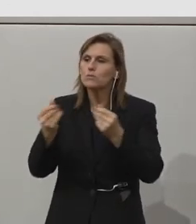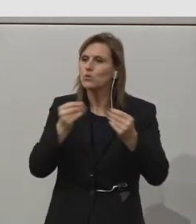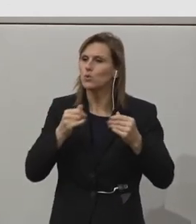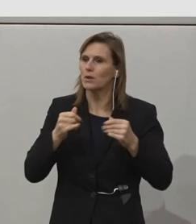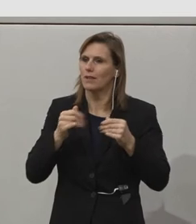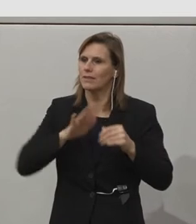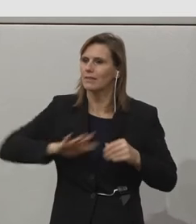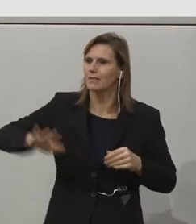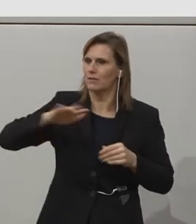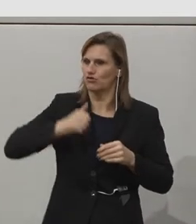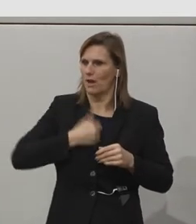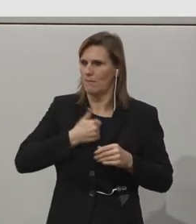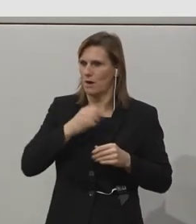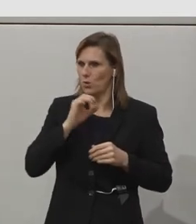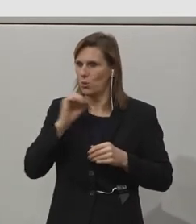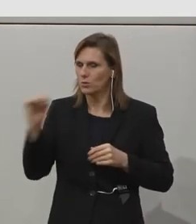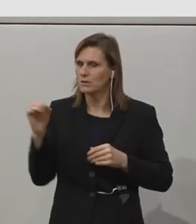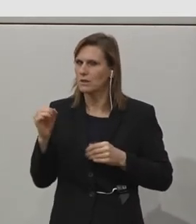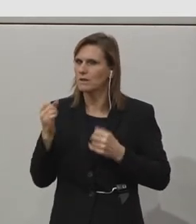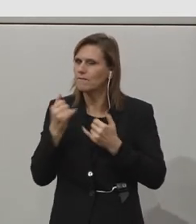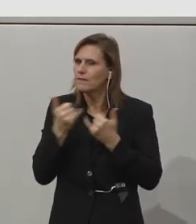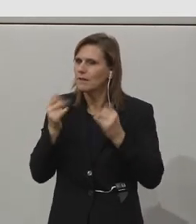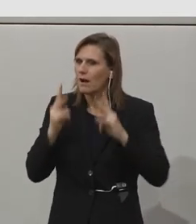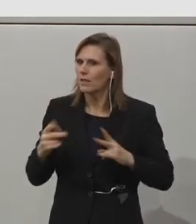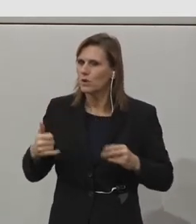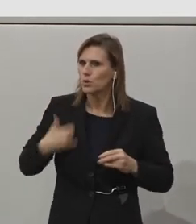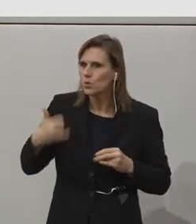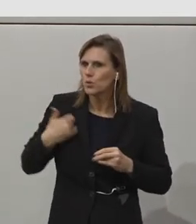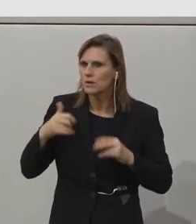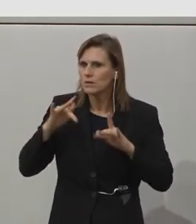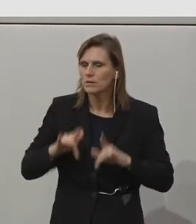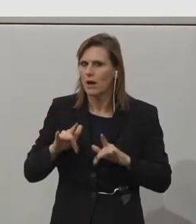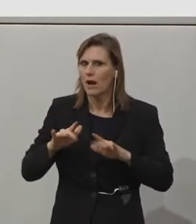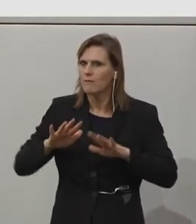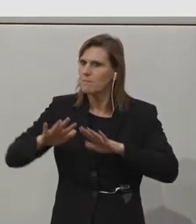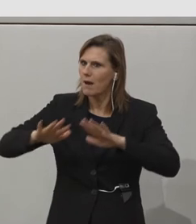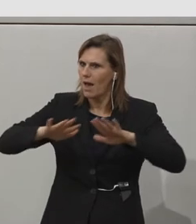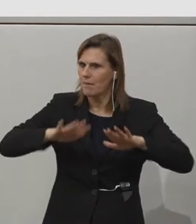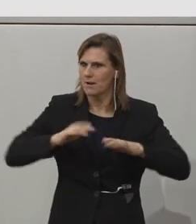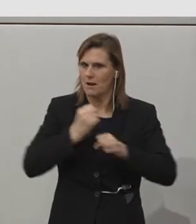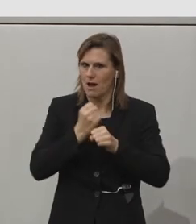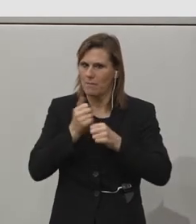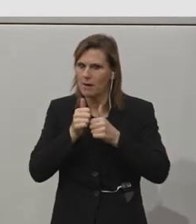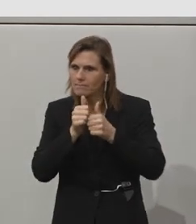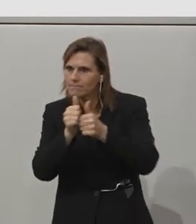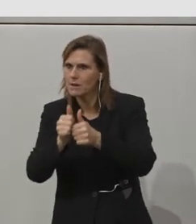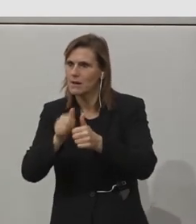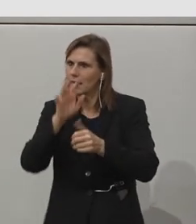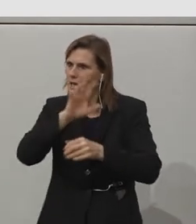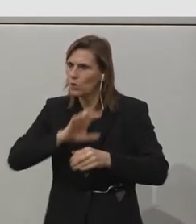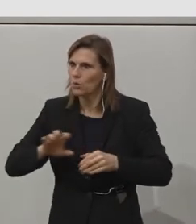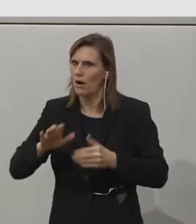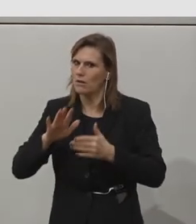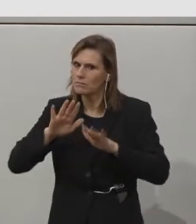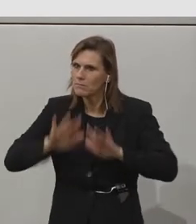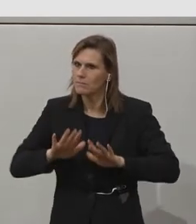der Unternehmen dort, zu sagen, wie können wir unsere Jugendlichen und zwar alle Jugendlichen gut in einem Job begleiten, dass sie in der Region bleiben und dort auch